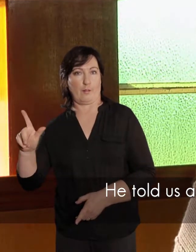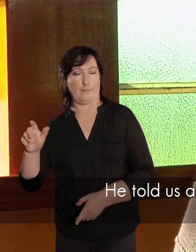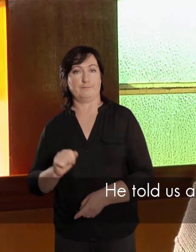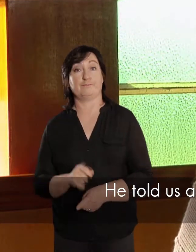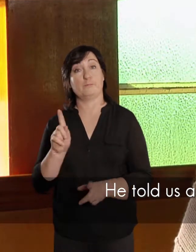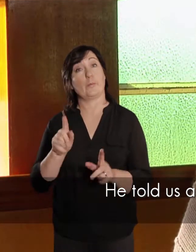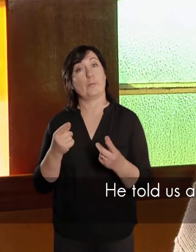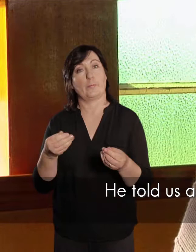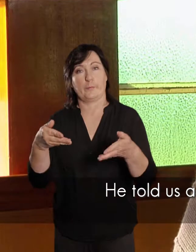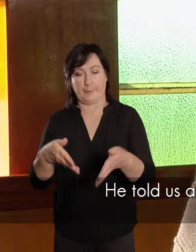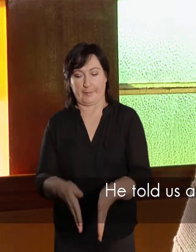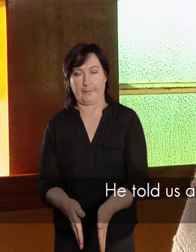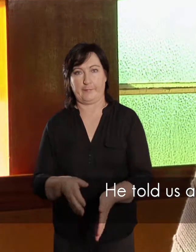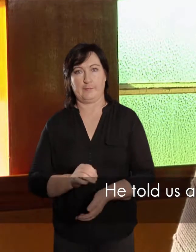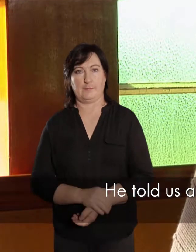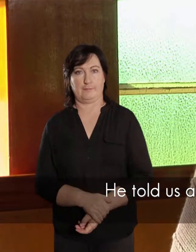die begraafnis waarnem.